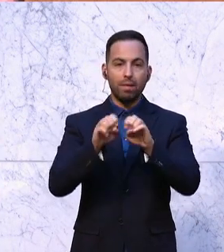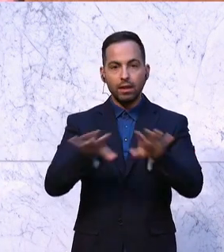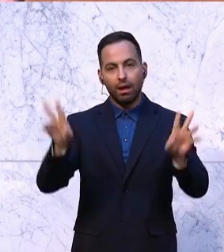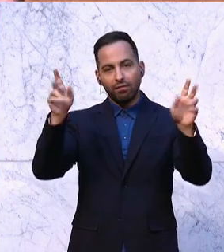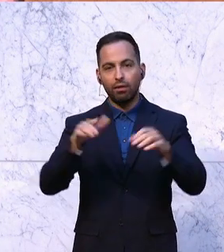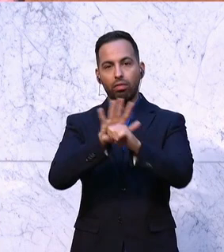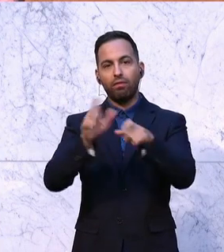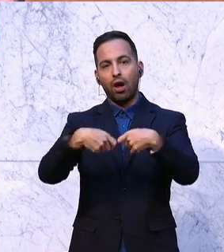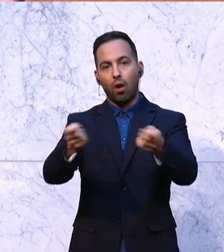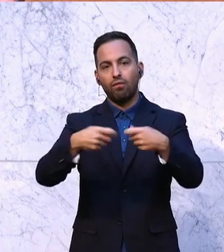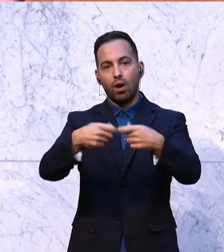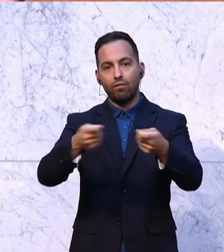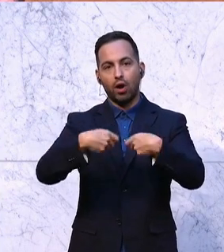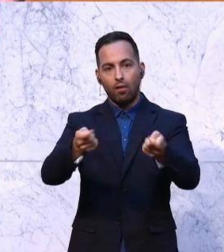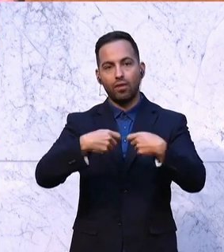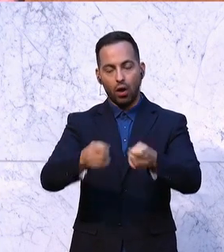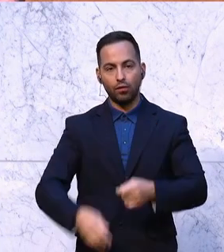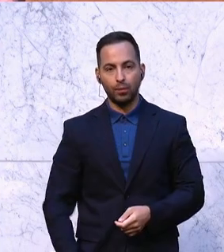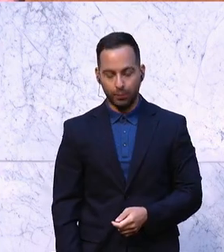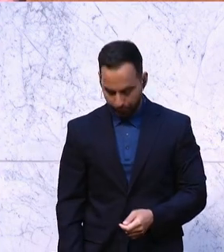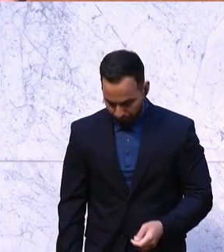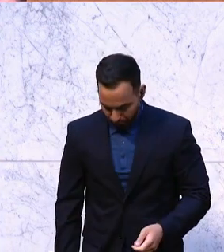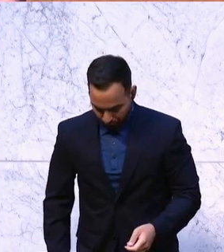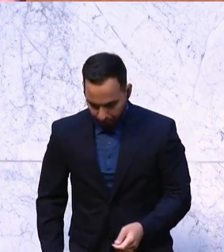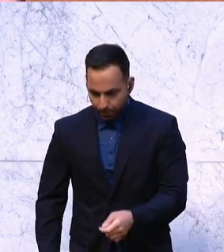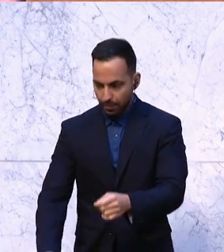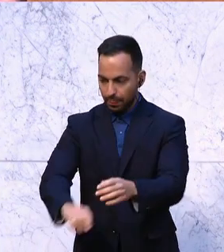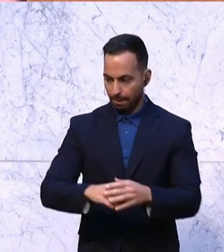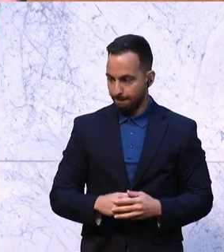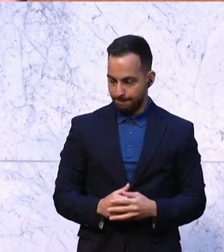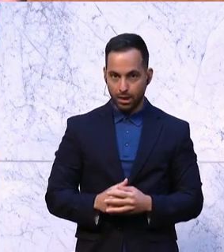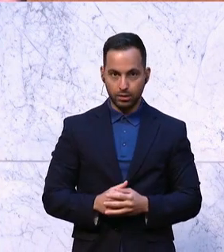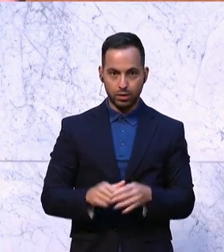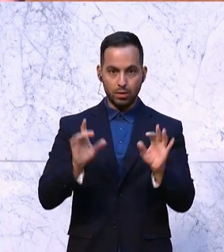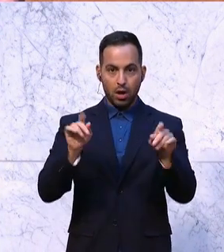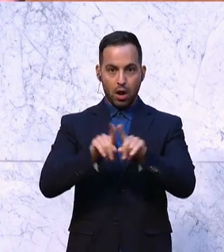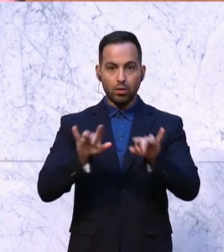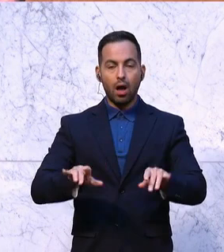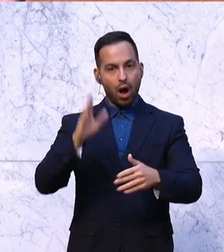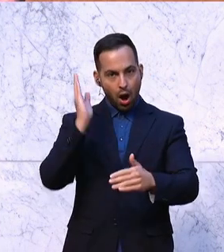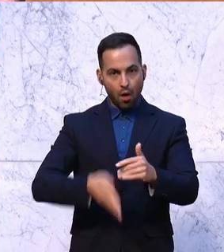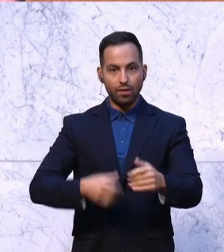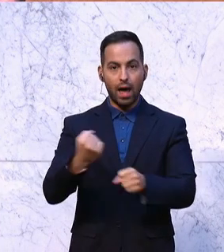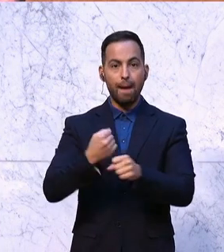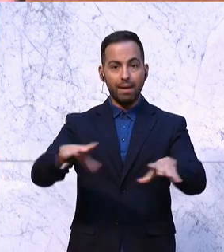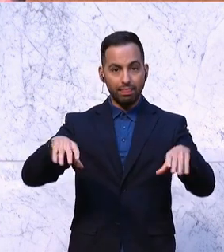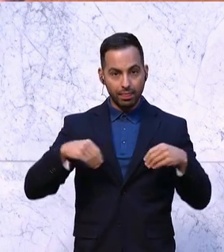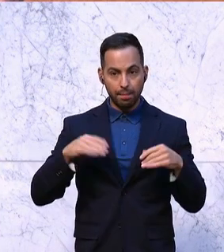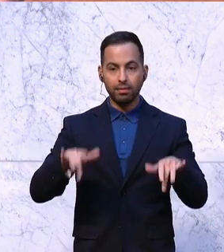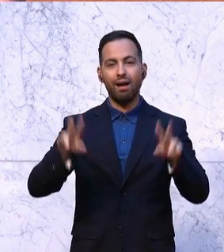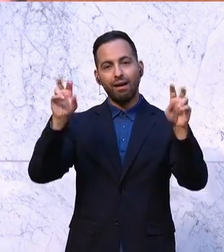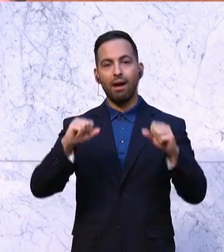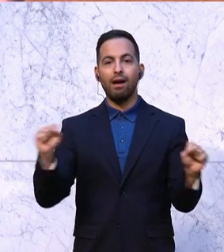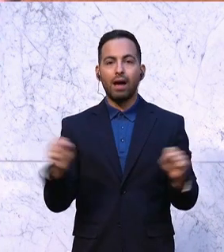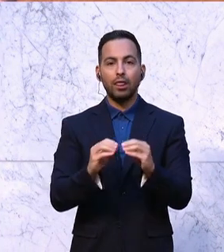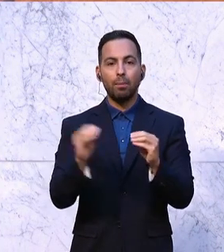Finanzminister? Und hören Sie endlich auf zu behaupten, dass sich die Arbeitnehmer durch die Abschaffung der